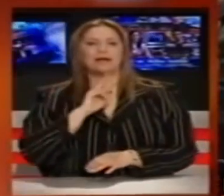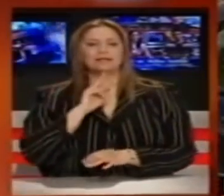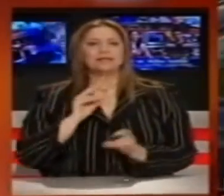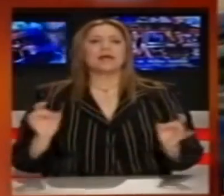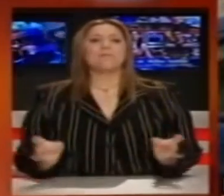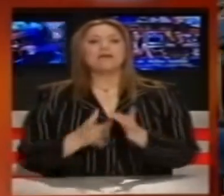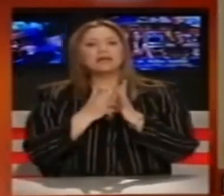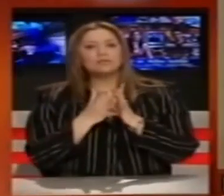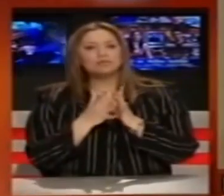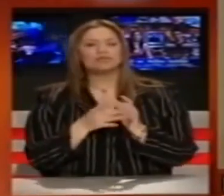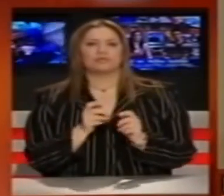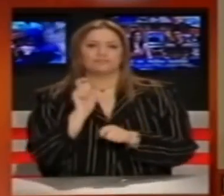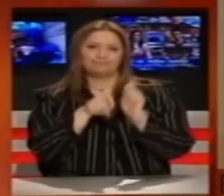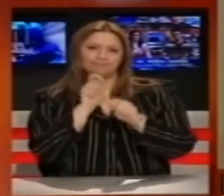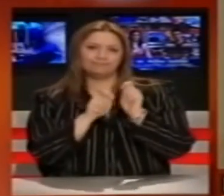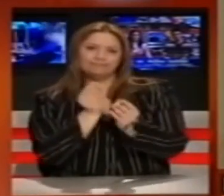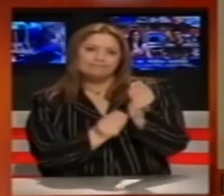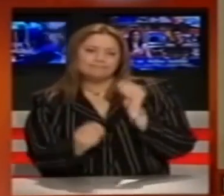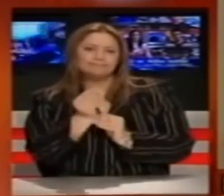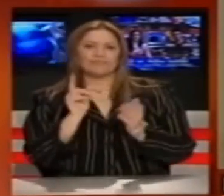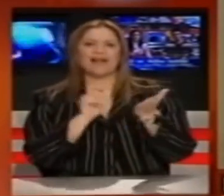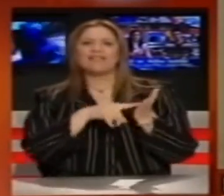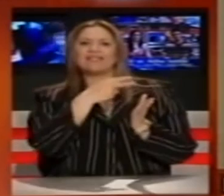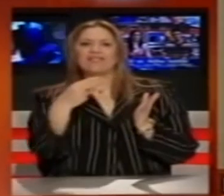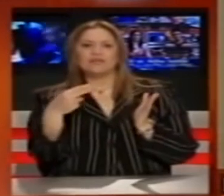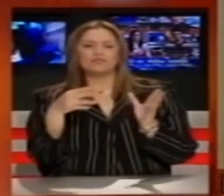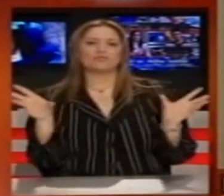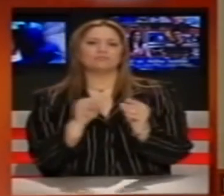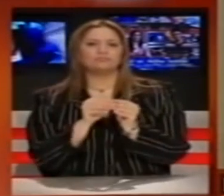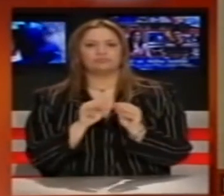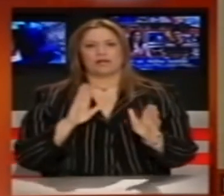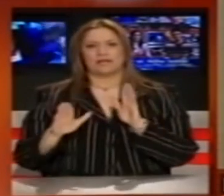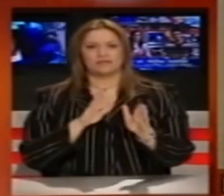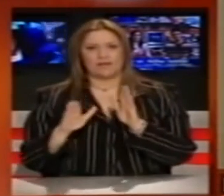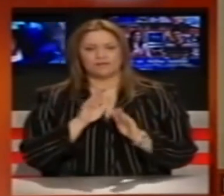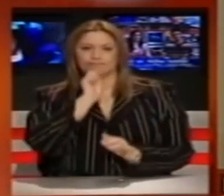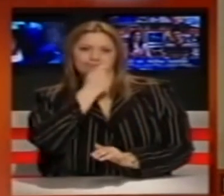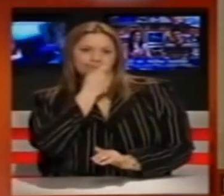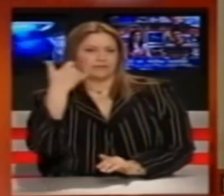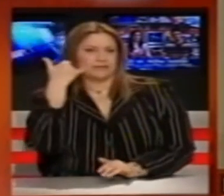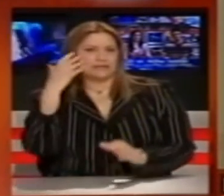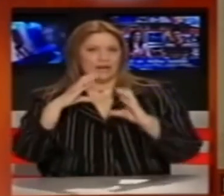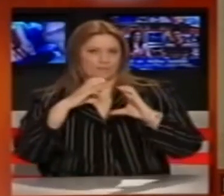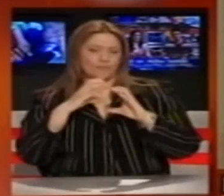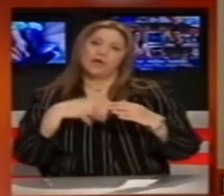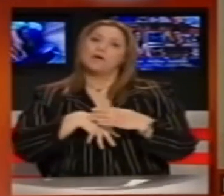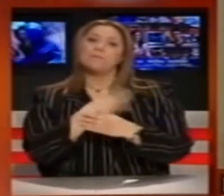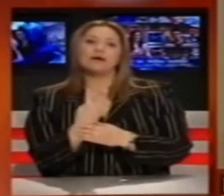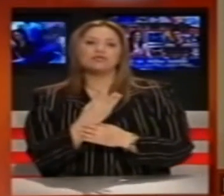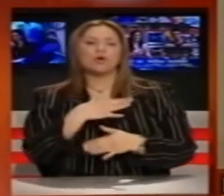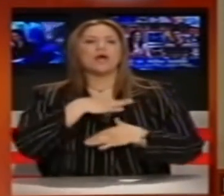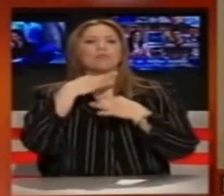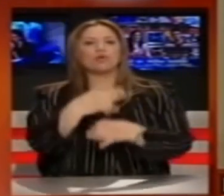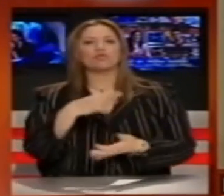εάν χρειάζεται ενίσχυση ή βελτίωση του θεσμικού πλαισίου για τη διασφάλιση του απορρίτου των επικοινωνιών. Το Πασόκτορα,